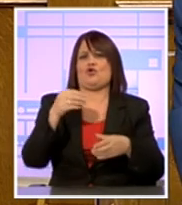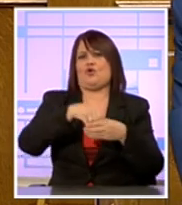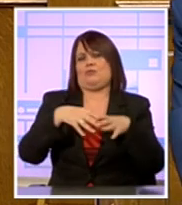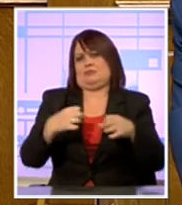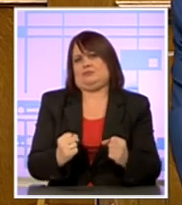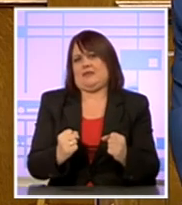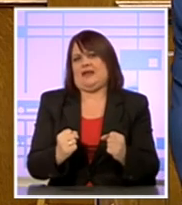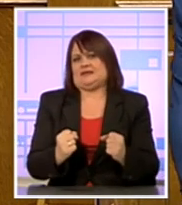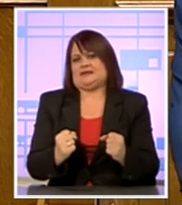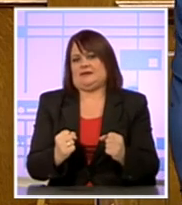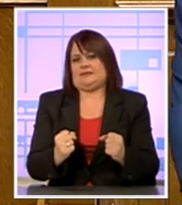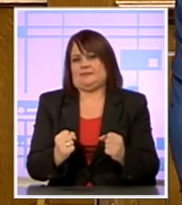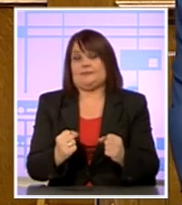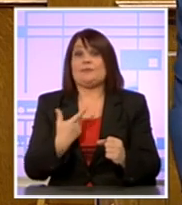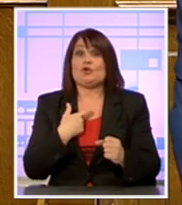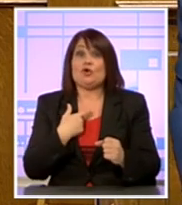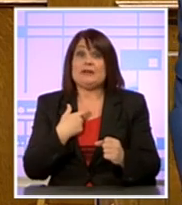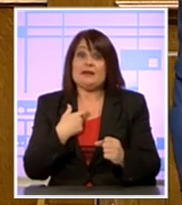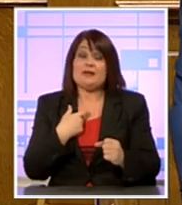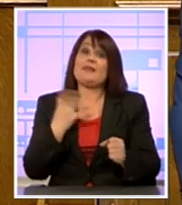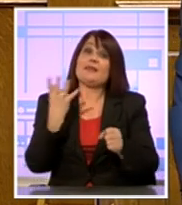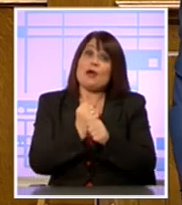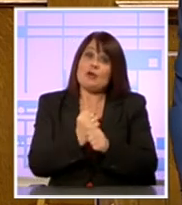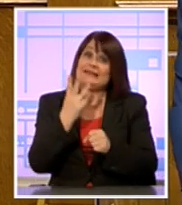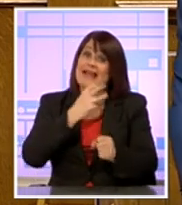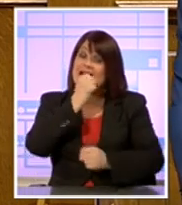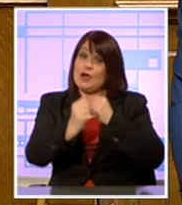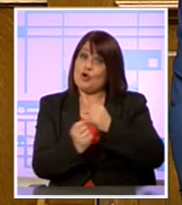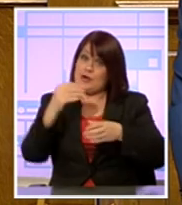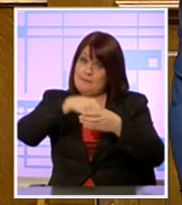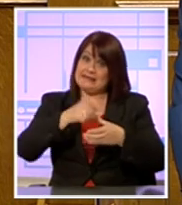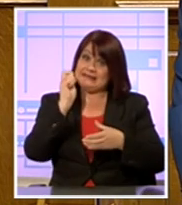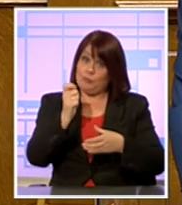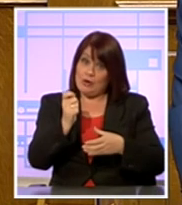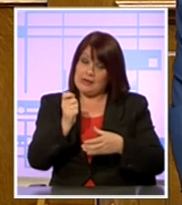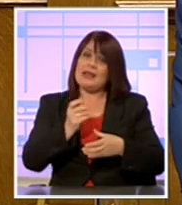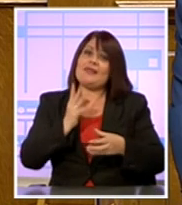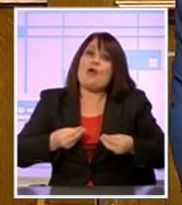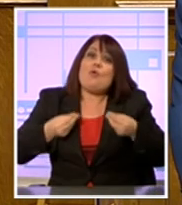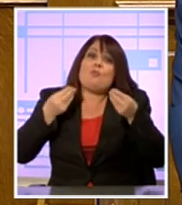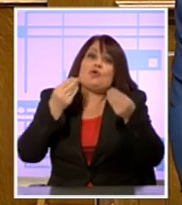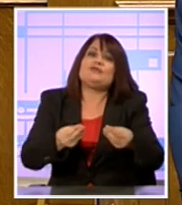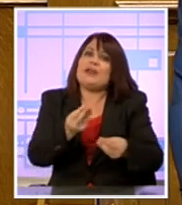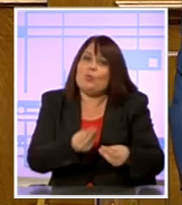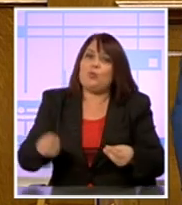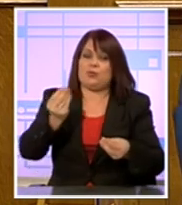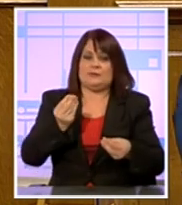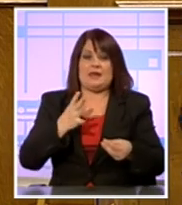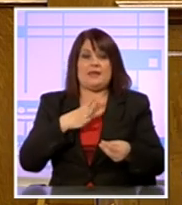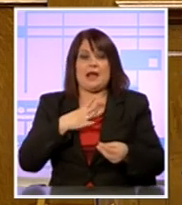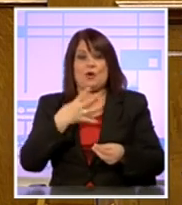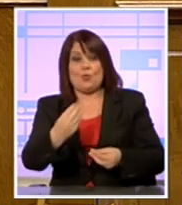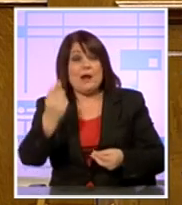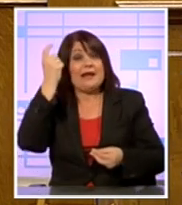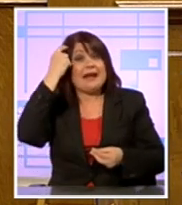κάνει την μεγαλύτερη προσφορά στον τόπο στα 30 τόσα χρόνια της πολιτικής μου ζωής. Και θέλω να κατανοήσετε την